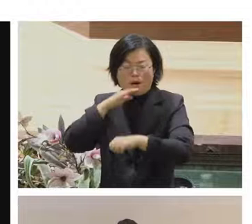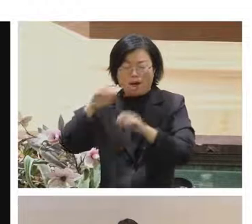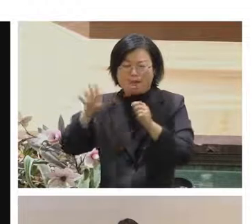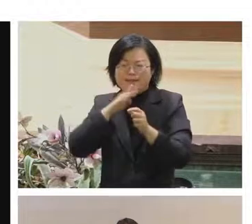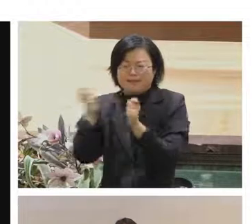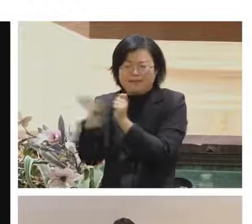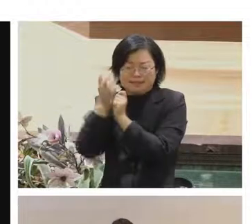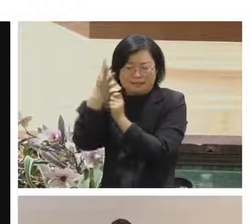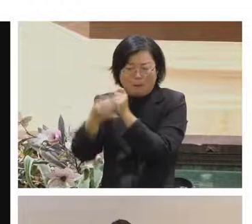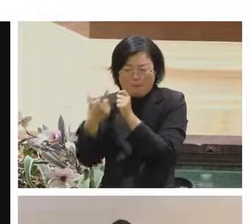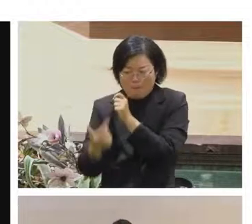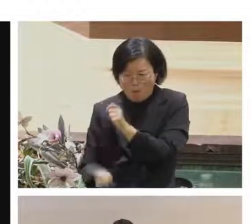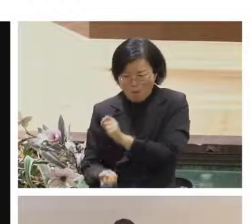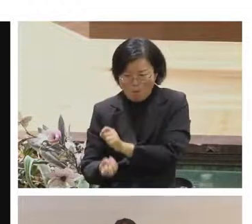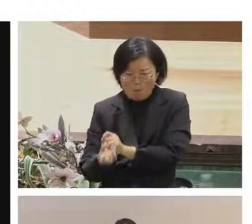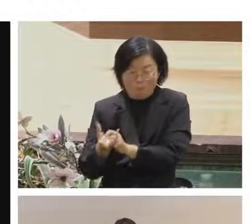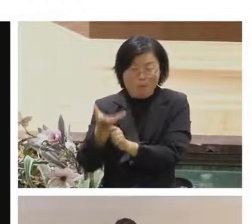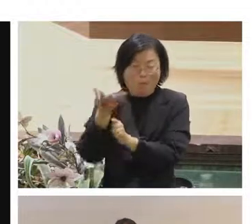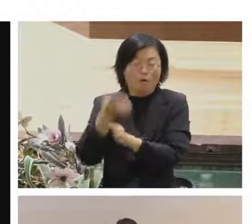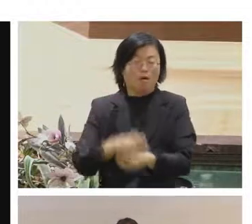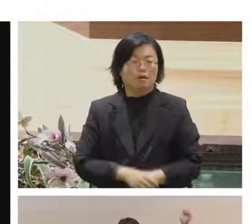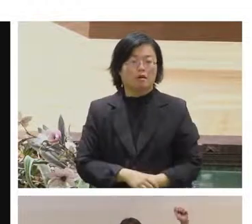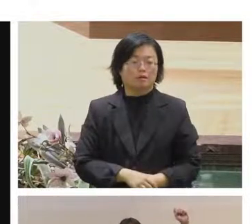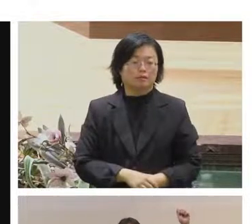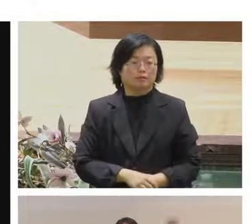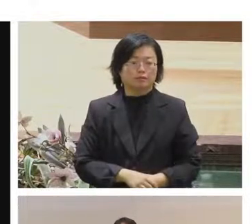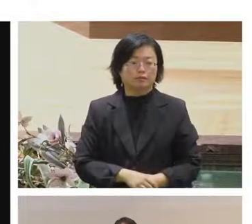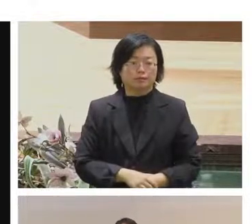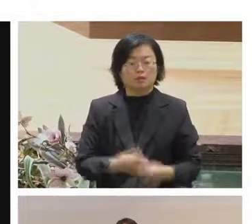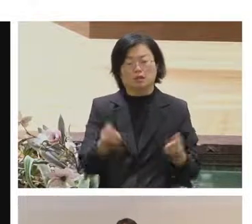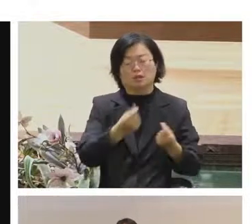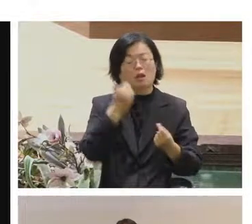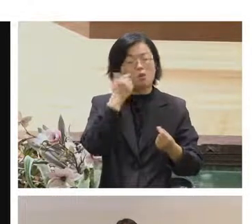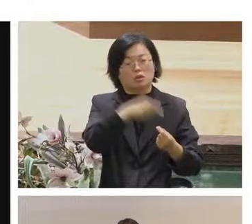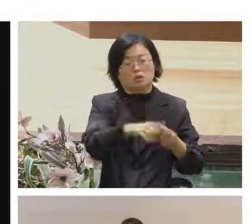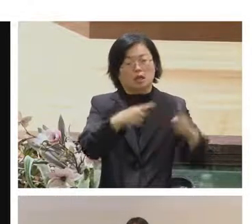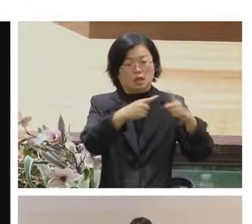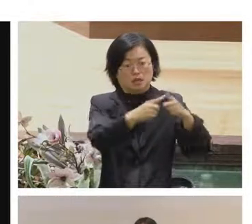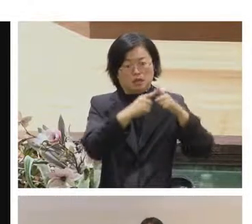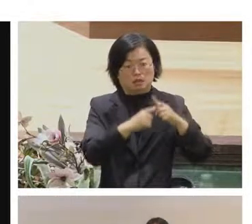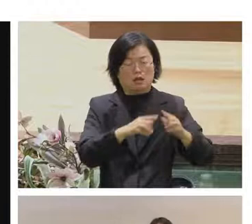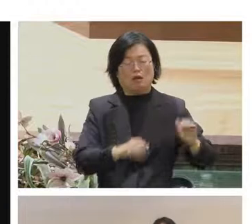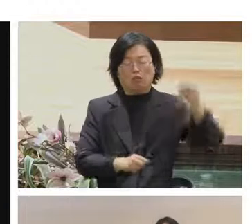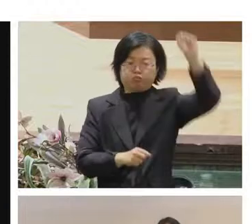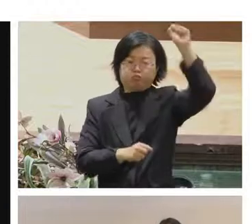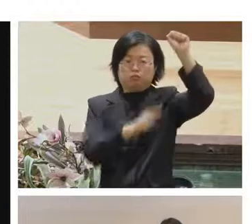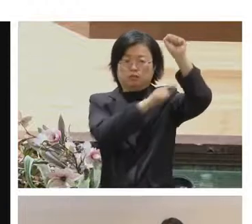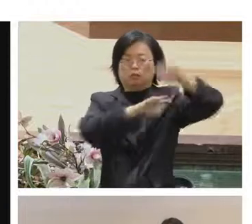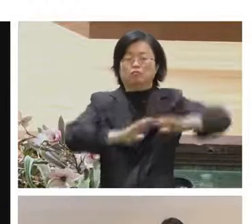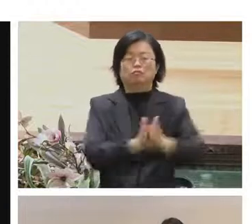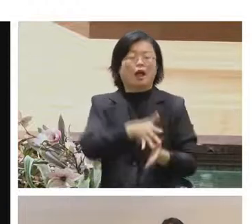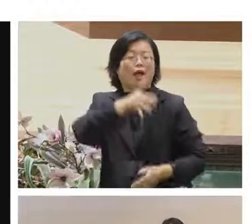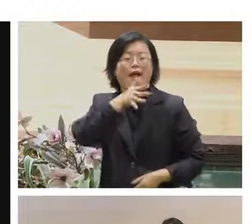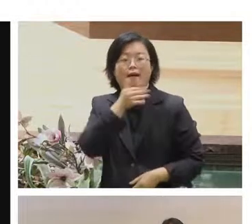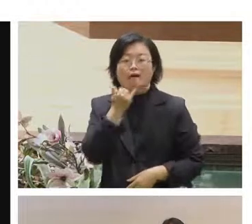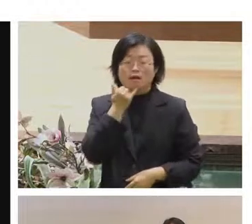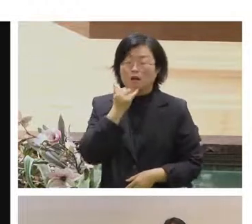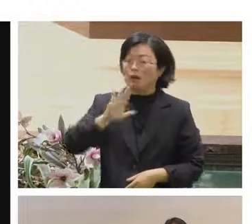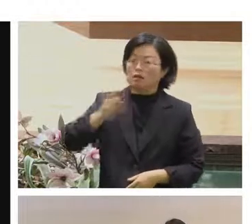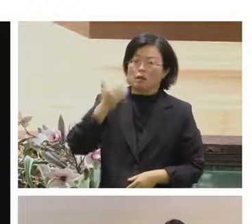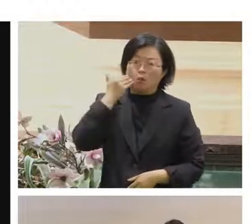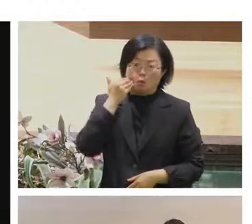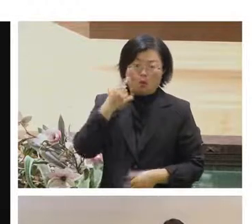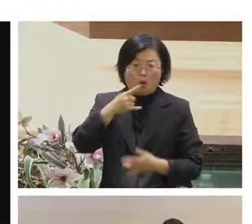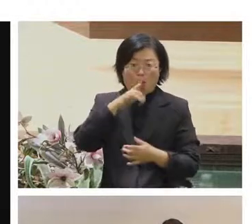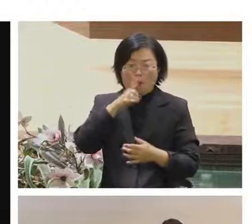熟悉那像實體活動的話我們可能都知道我舉手就是我想發言可是現場活動你要發言的時候你可能是